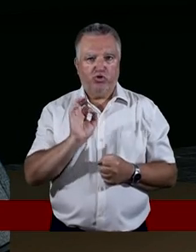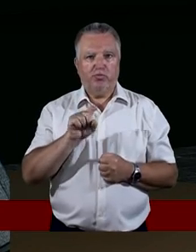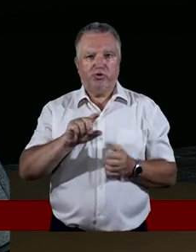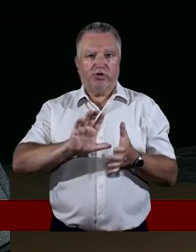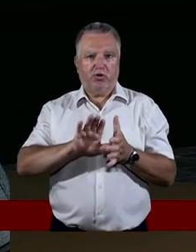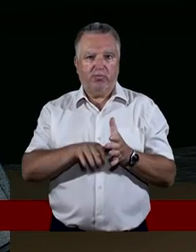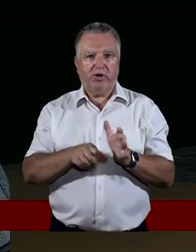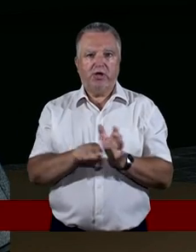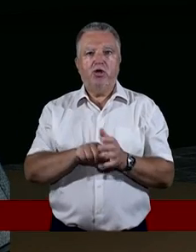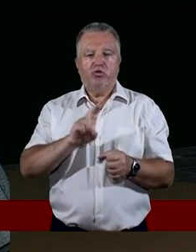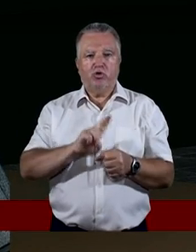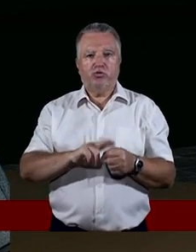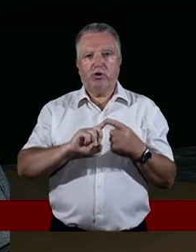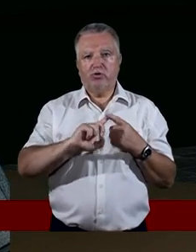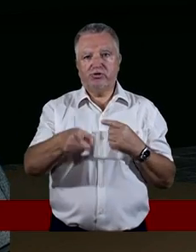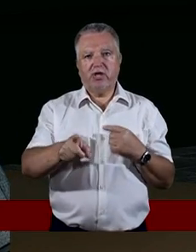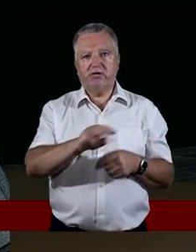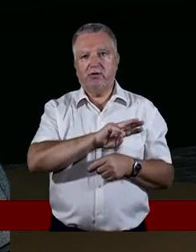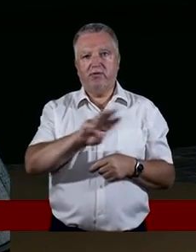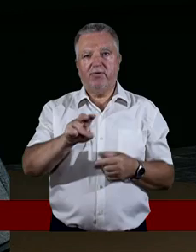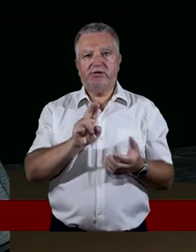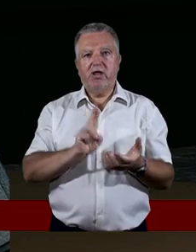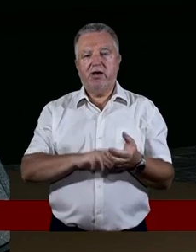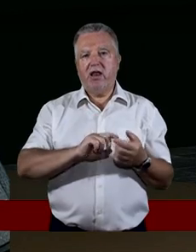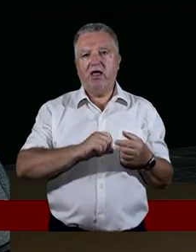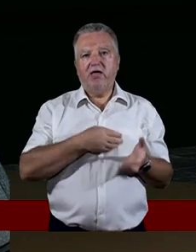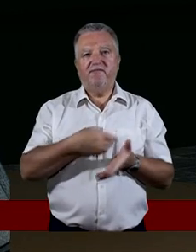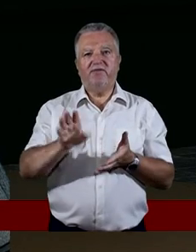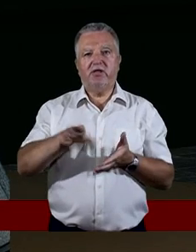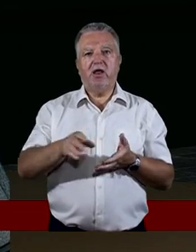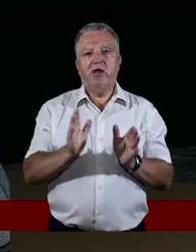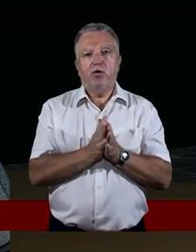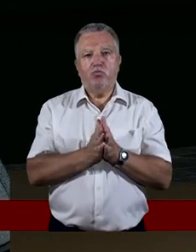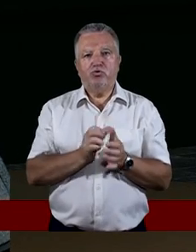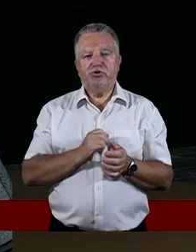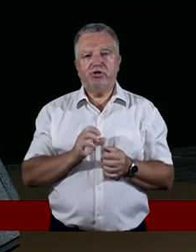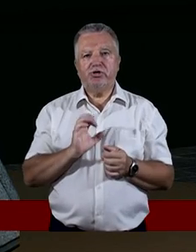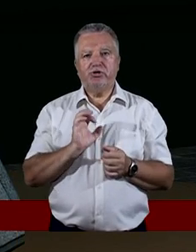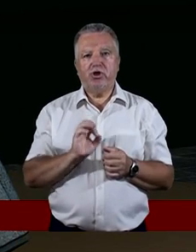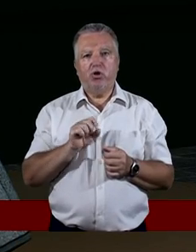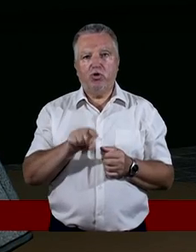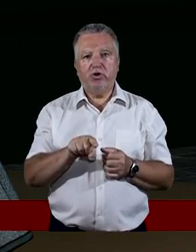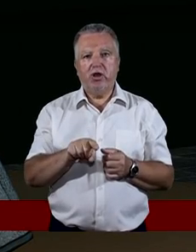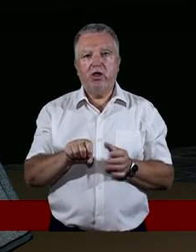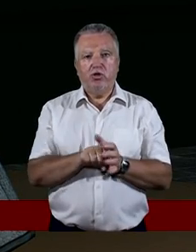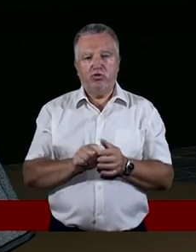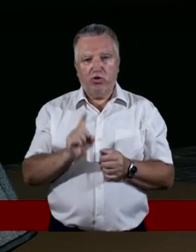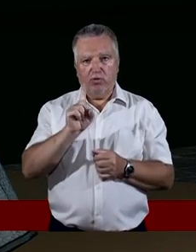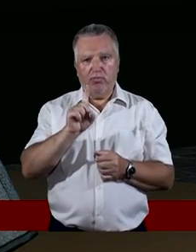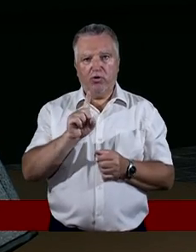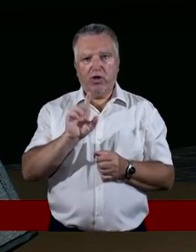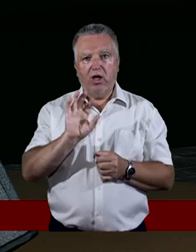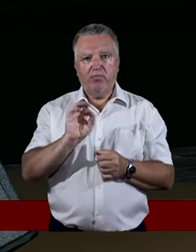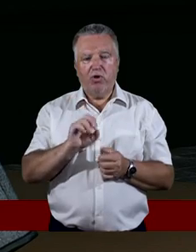miasta, do którego skazałem Was na wygnanie. I módlcie się za nie do Pana, bo od Jego pomyślności